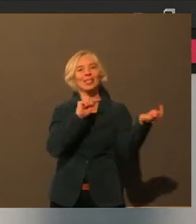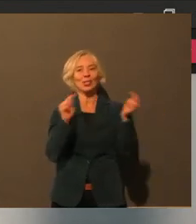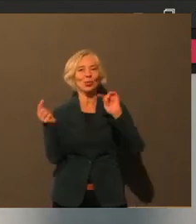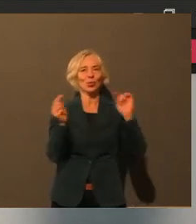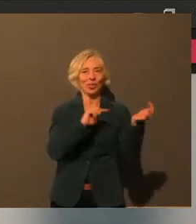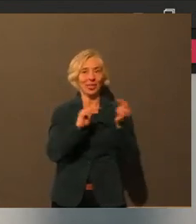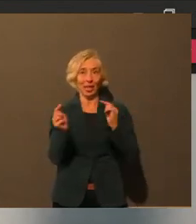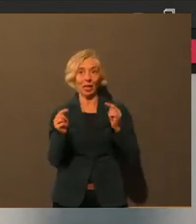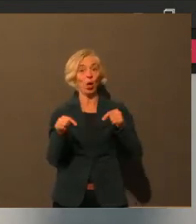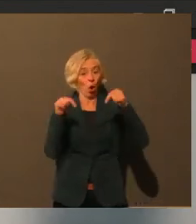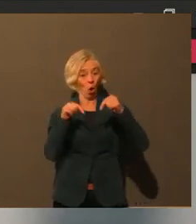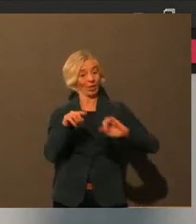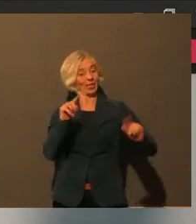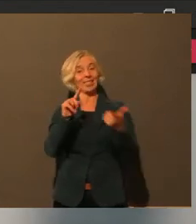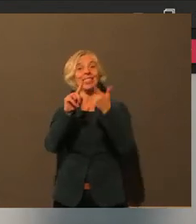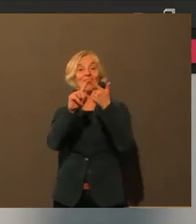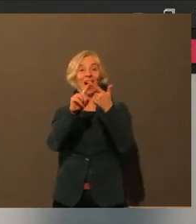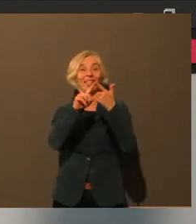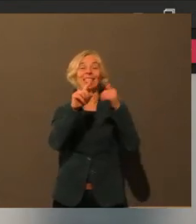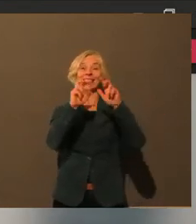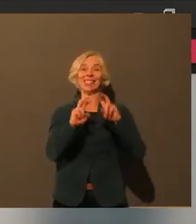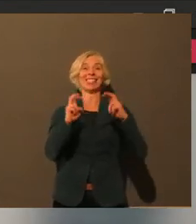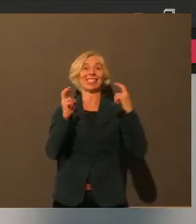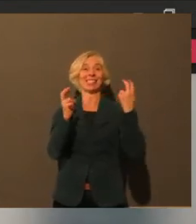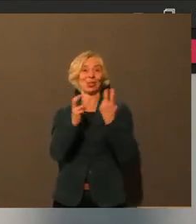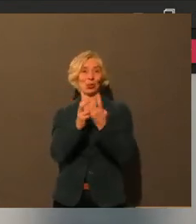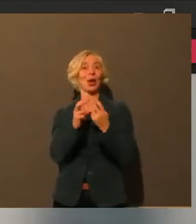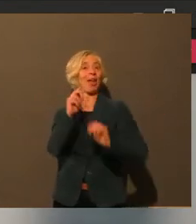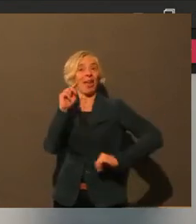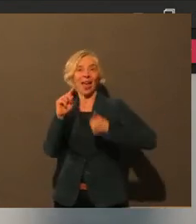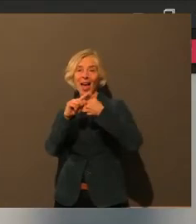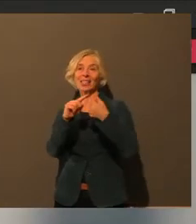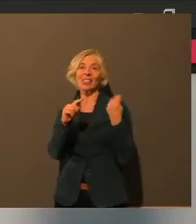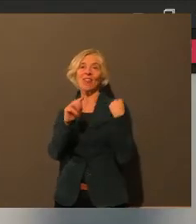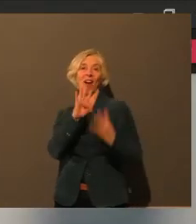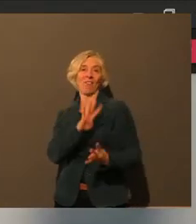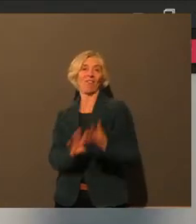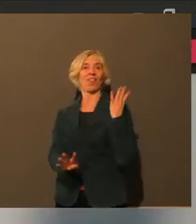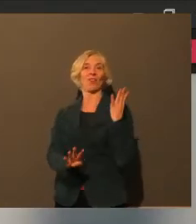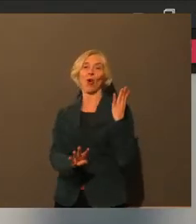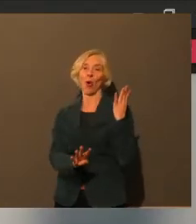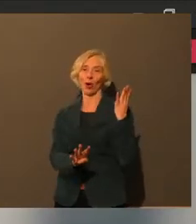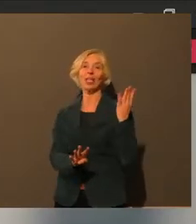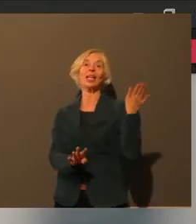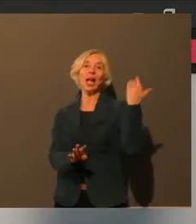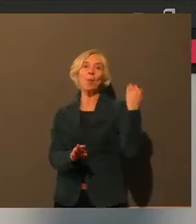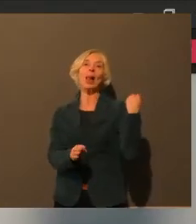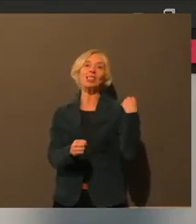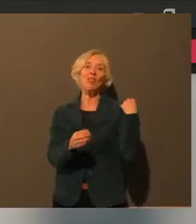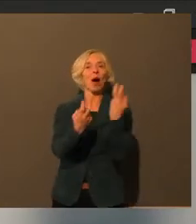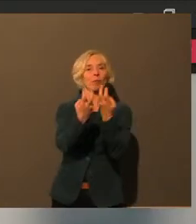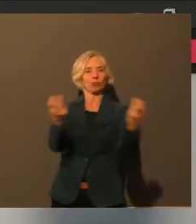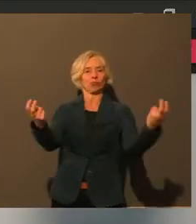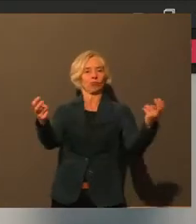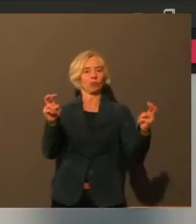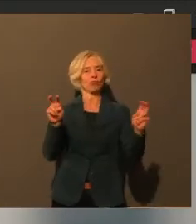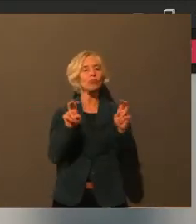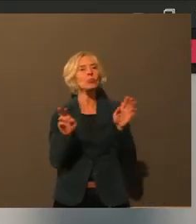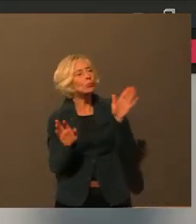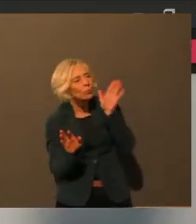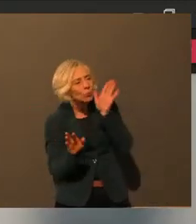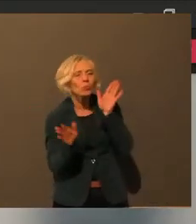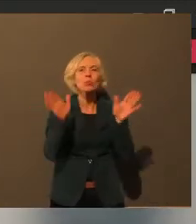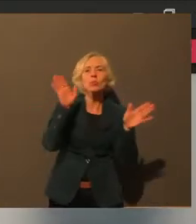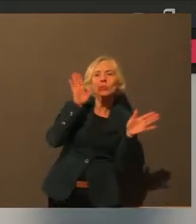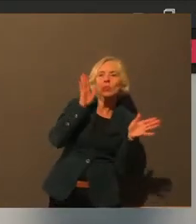haben wir uns ein bisschen aneinander herangetastet, haben uns kennengelernt, haben mal hingehört, was den einen oder